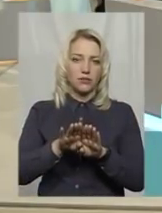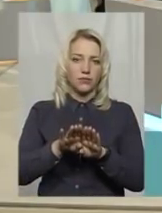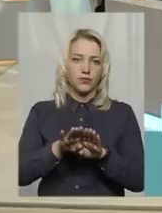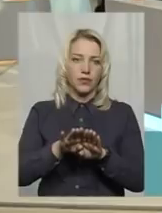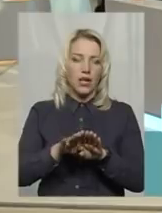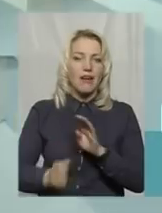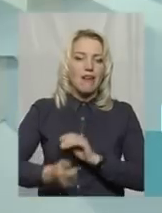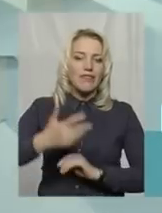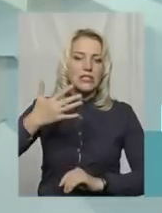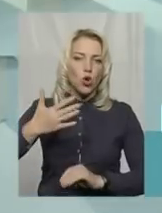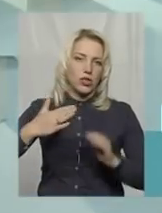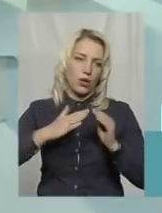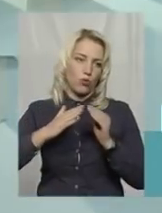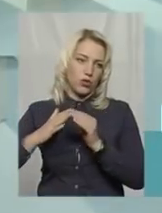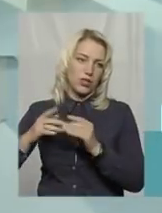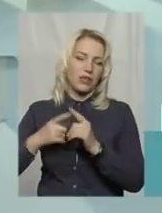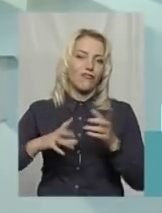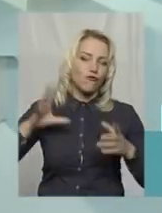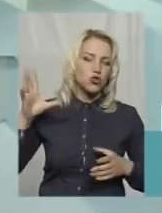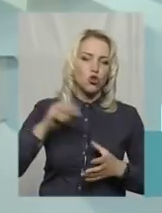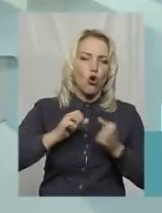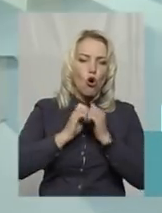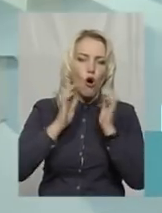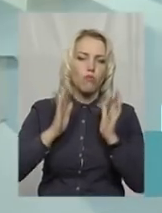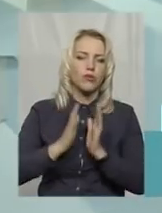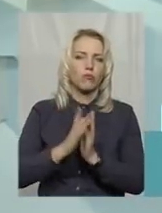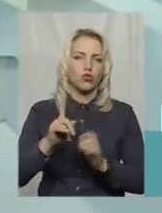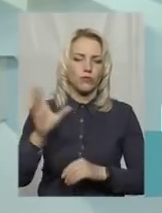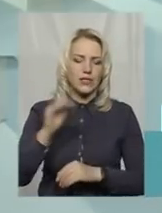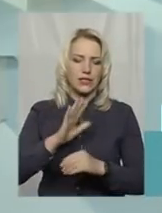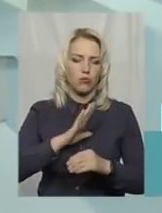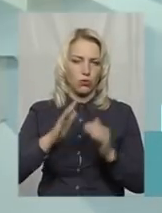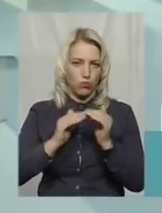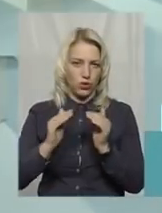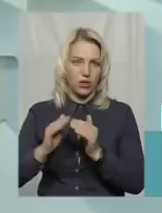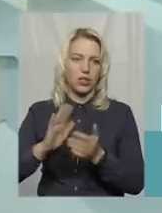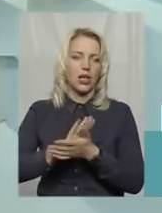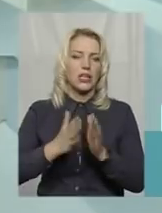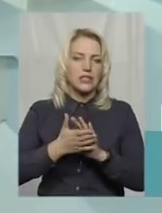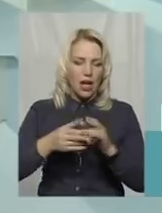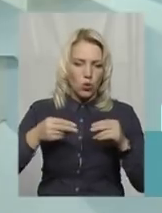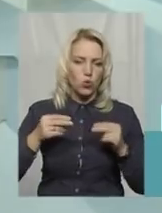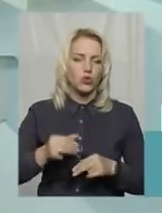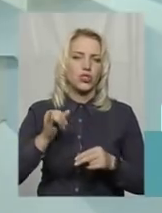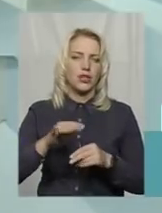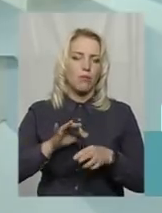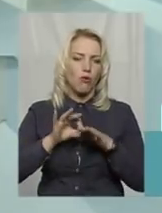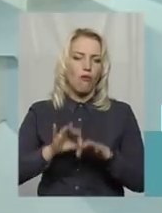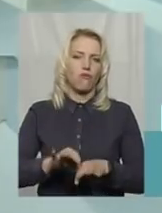висотних будинків, всього обйому, щоб у нас всі будинки були заключені і проводилось обслуговування якісне,